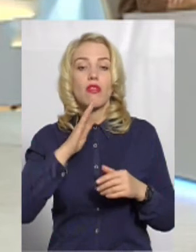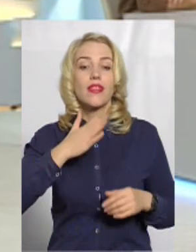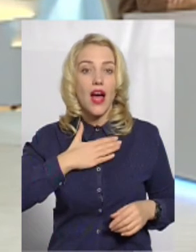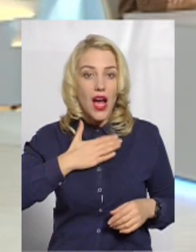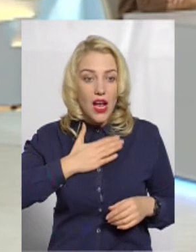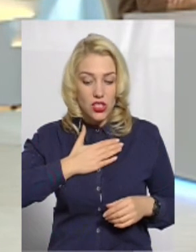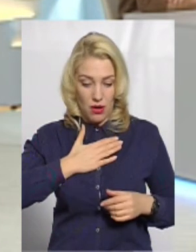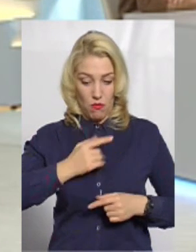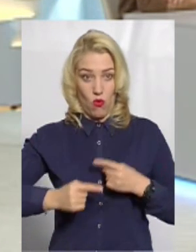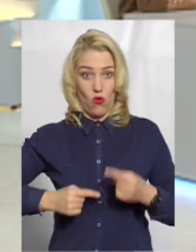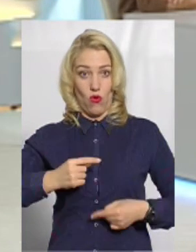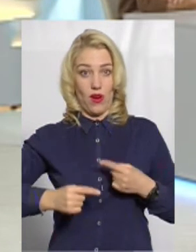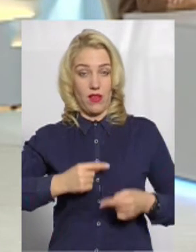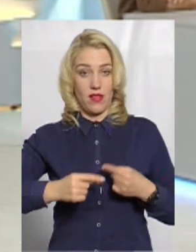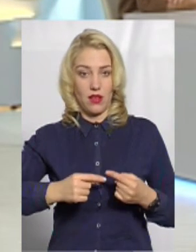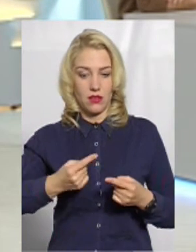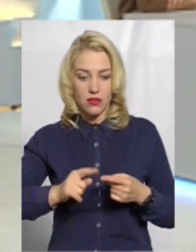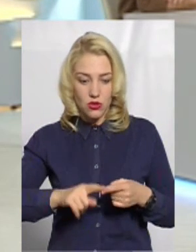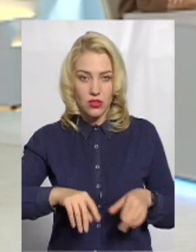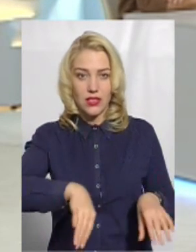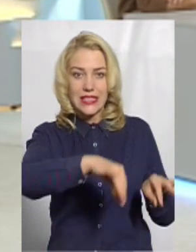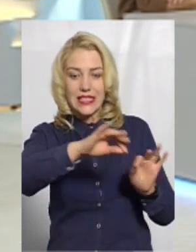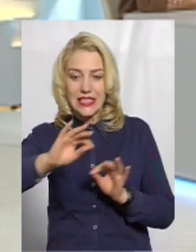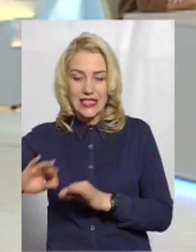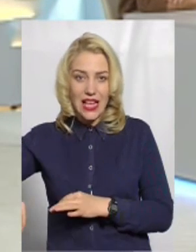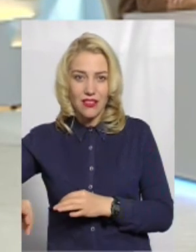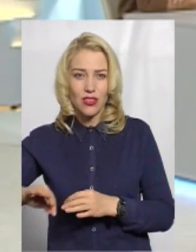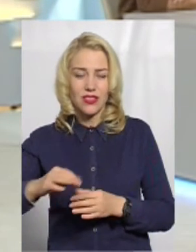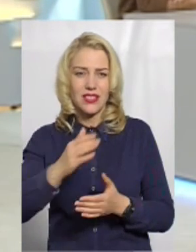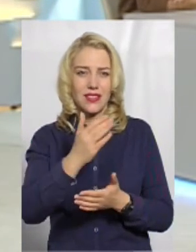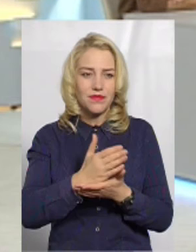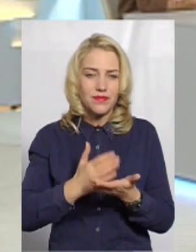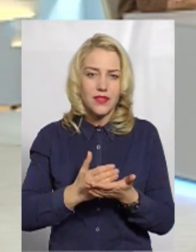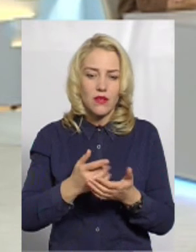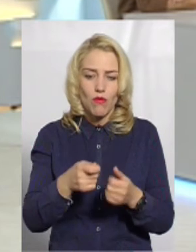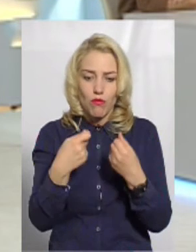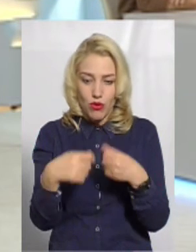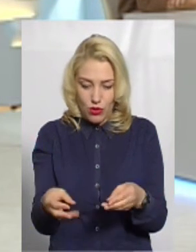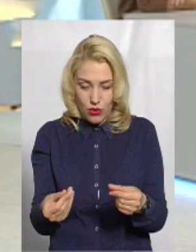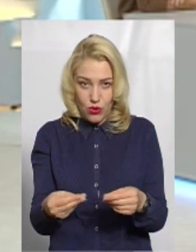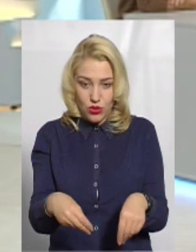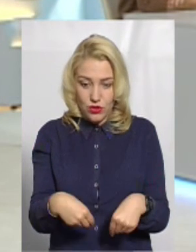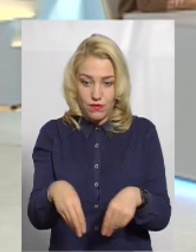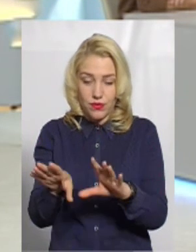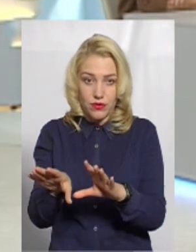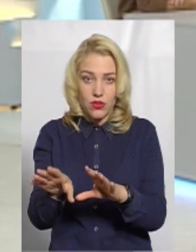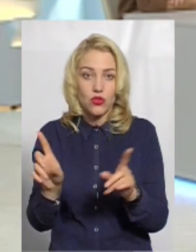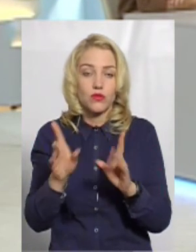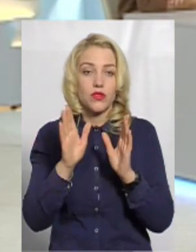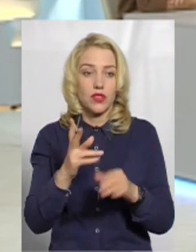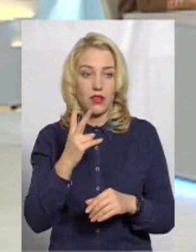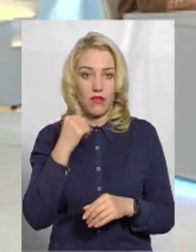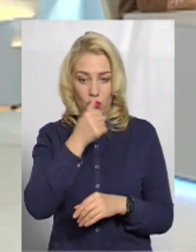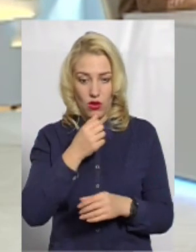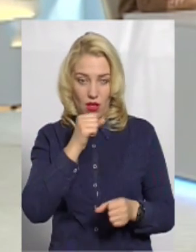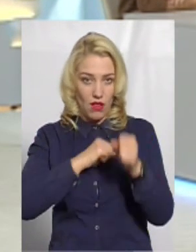покоління цю скатерку, самобранку продає за гроші, щоб тільки два роки